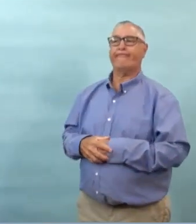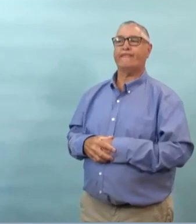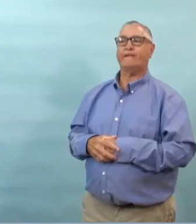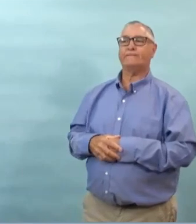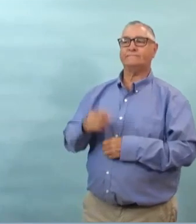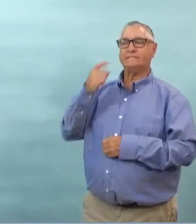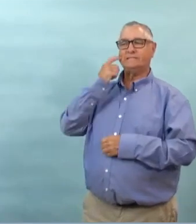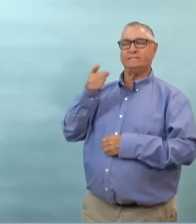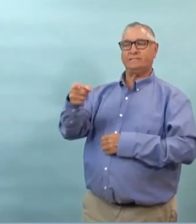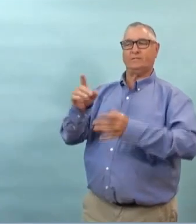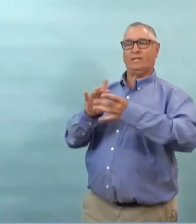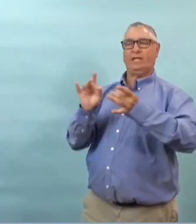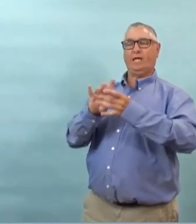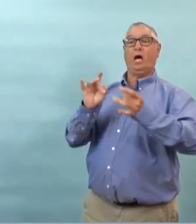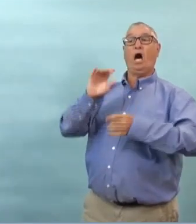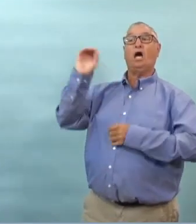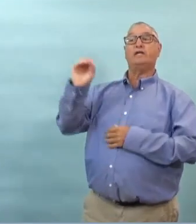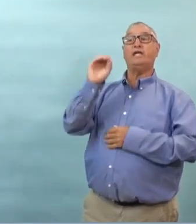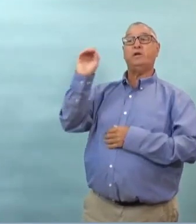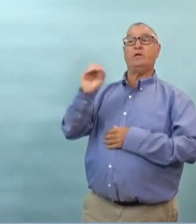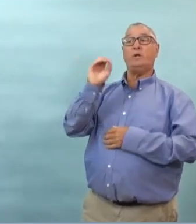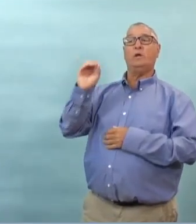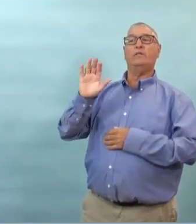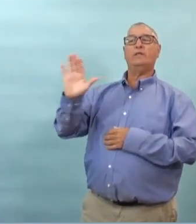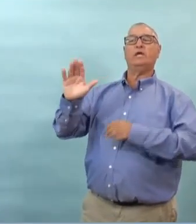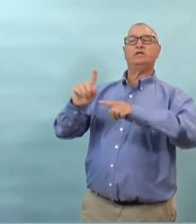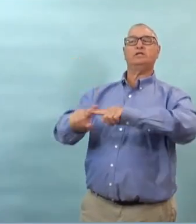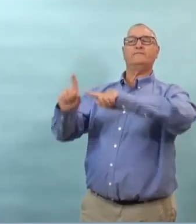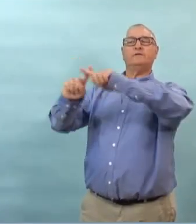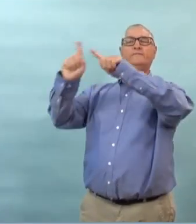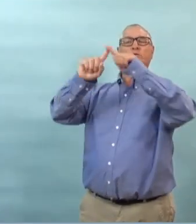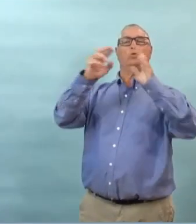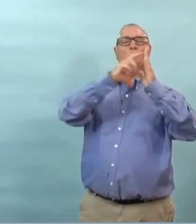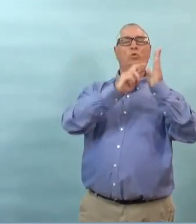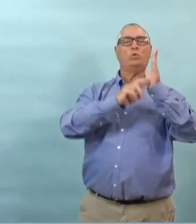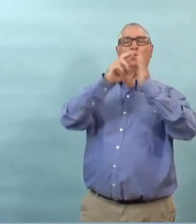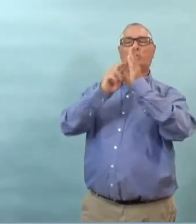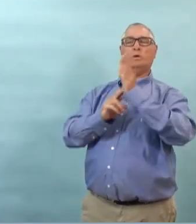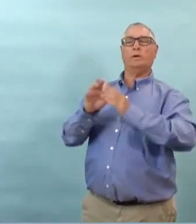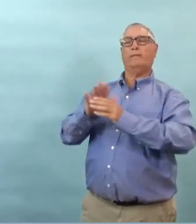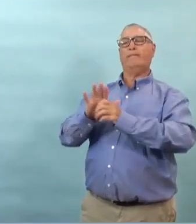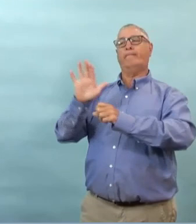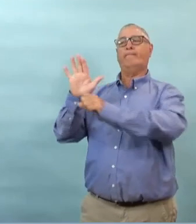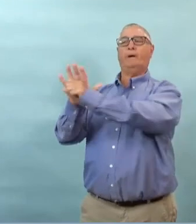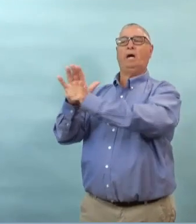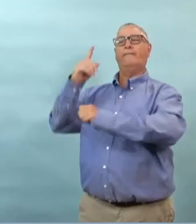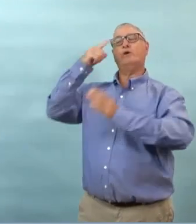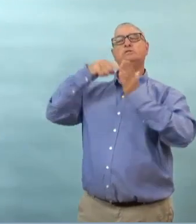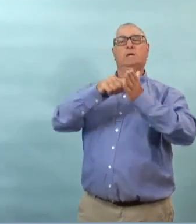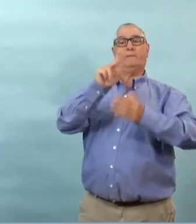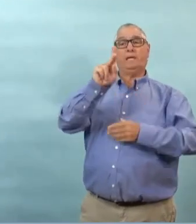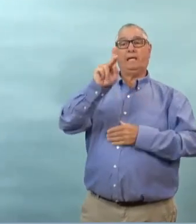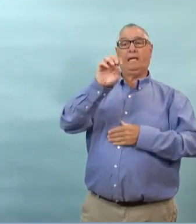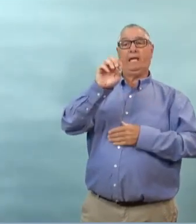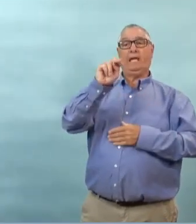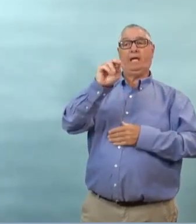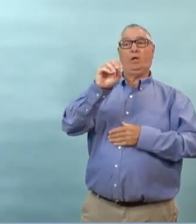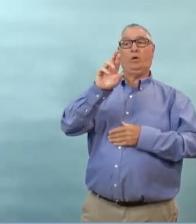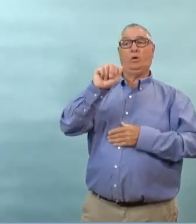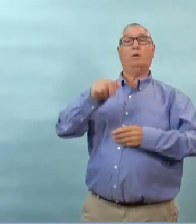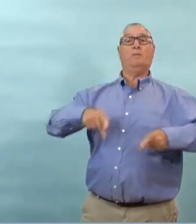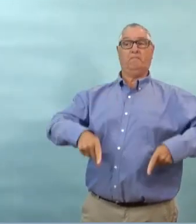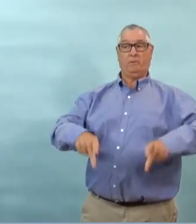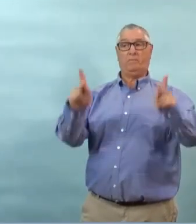concurrent mais en fait consécutif depuis quelque temps l'ontario applique des restrictions